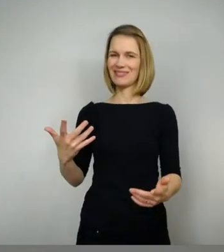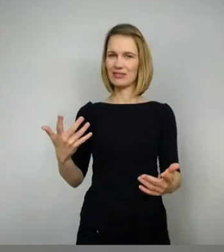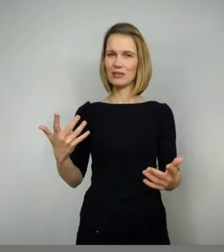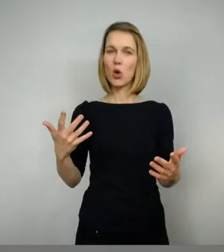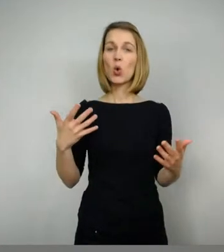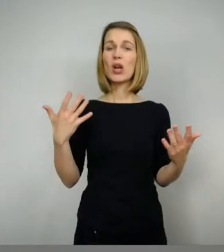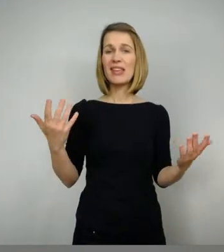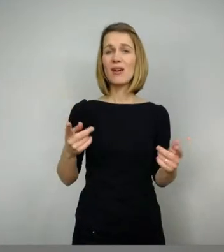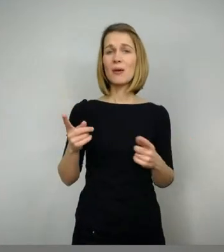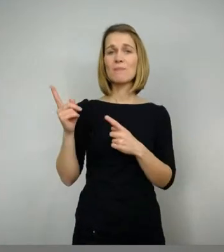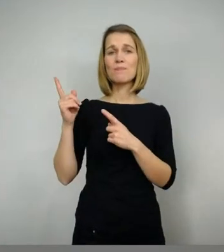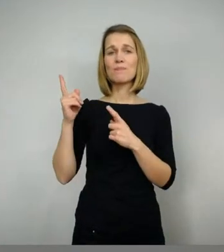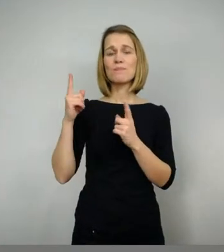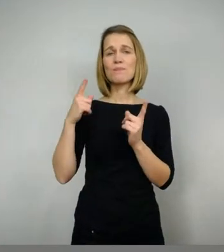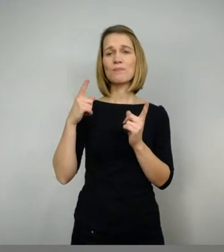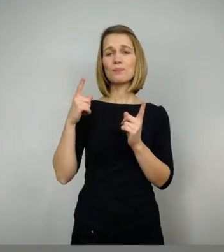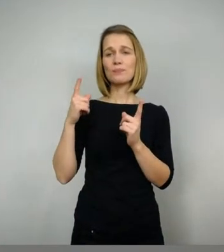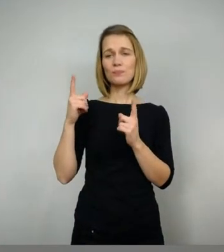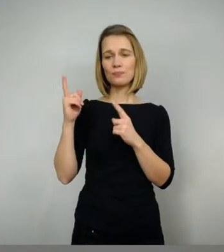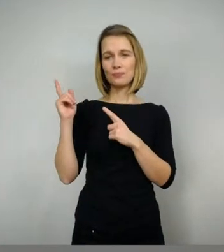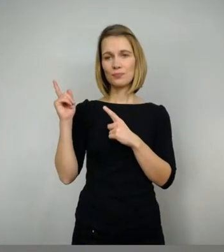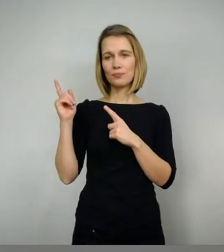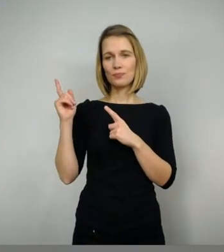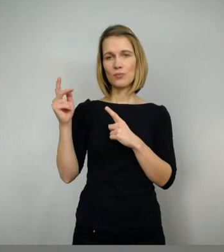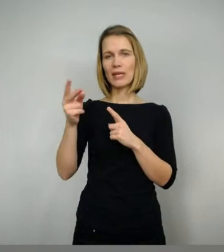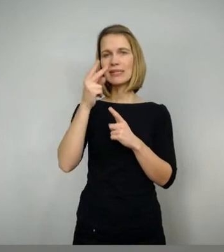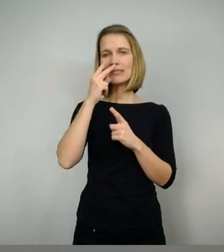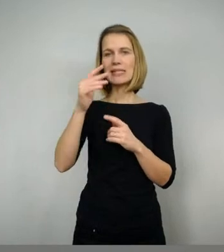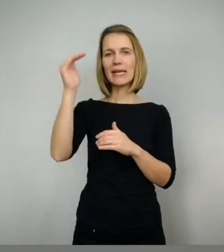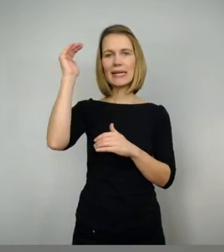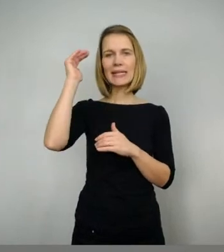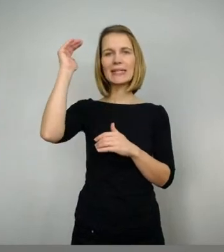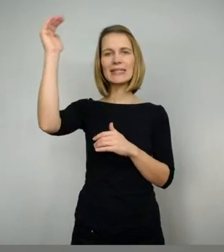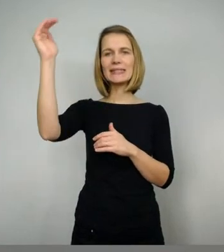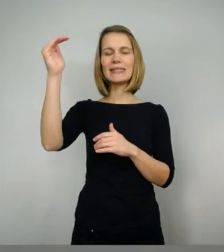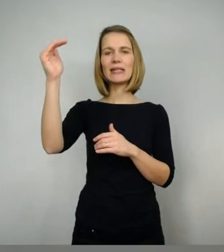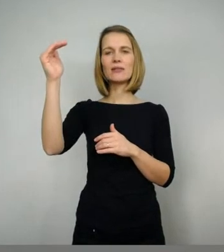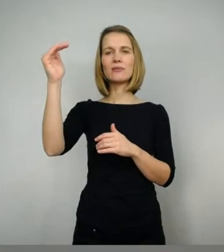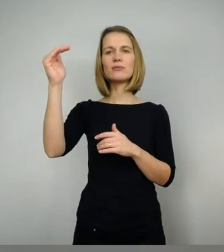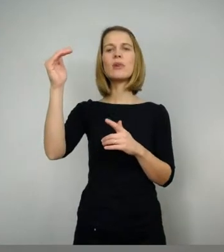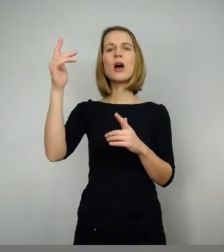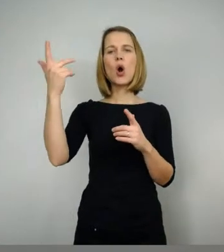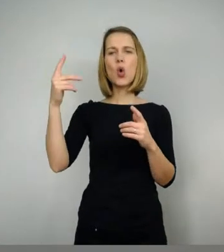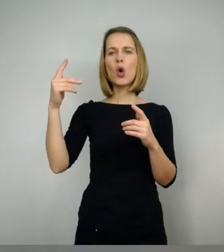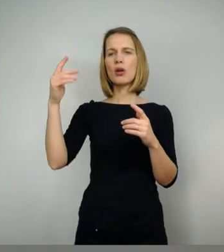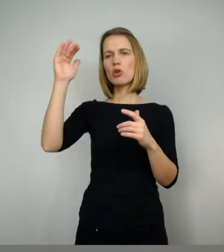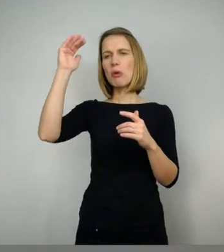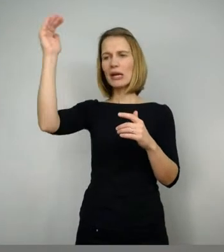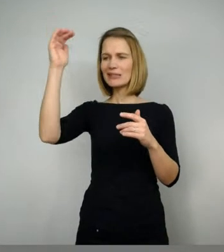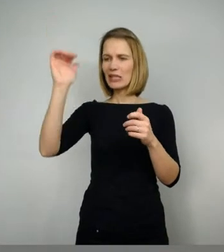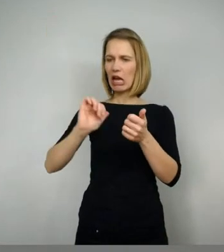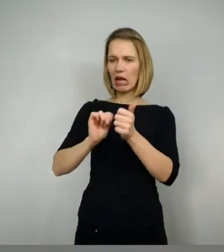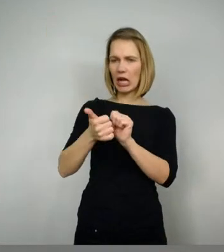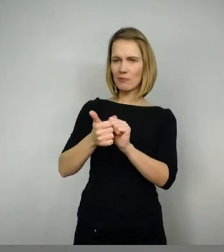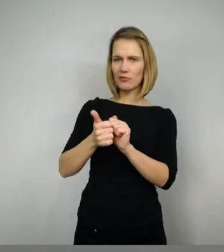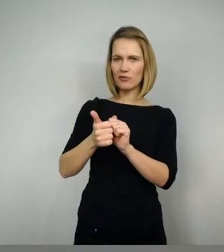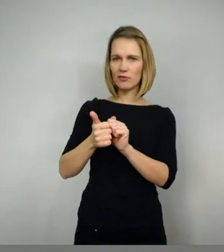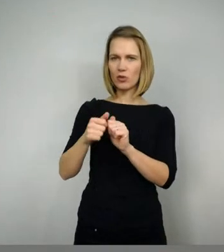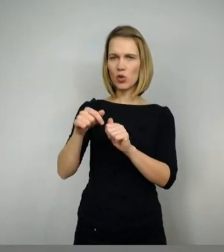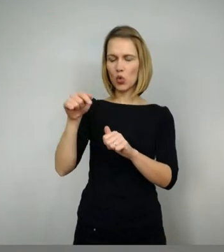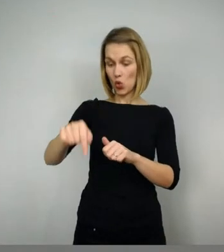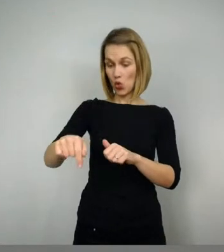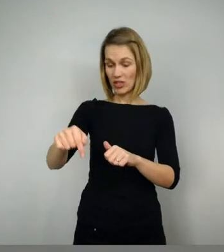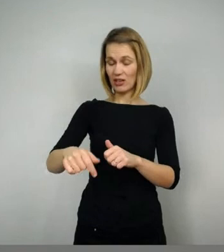auf den Bilden den Riesen-Siegenot, dem es gelingt, Dietrich gefangen zu nehmen. Also hier unten seht ihr den gefangenen Dietrich,